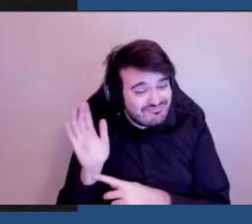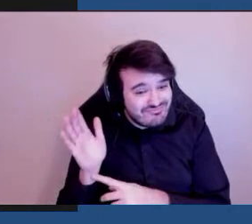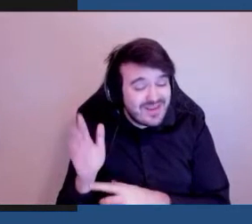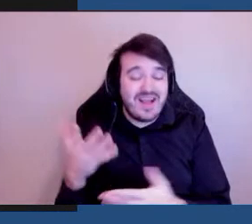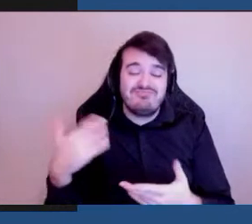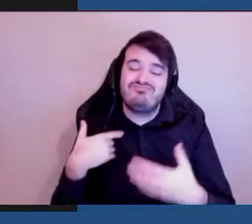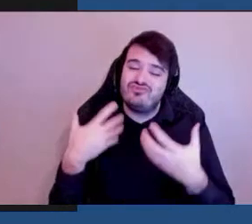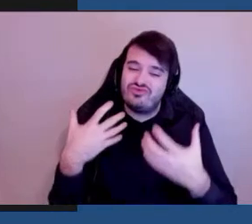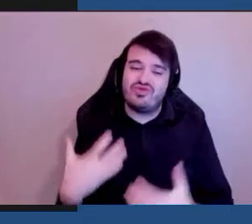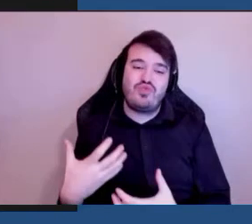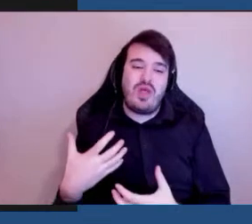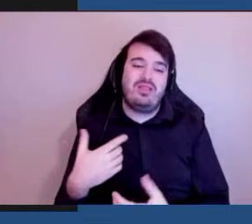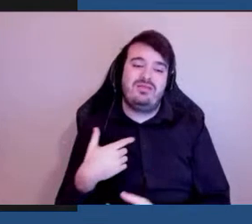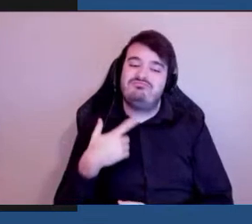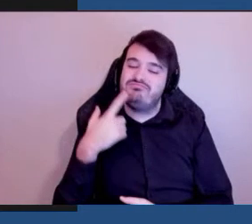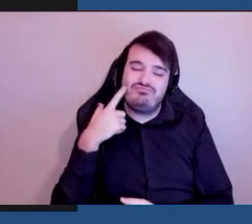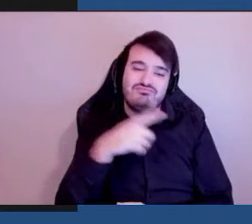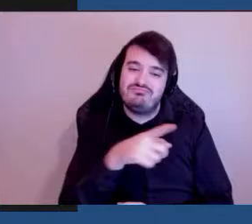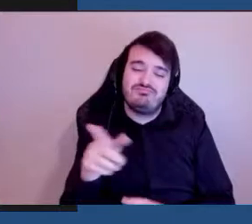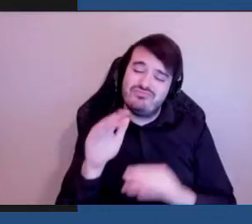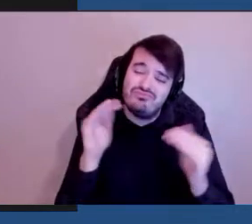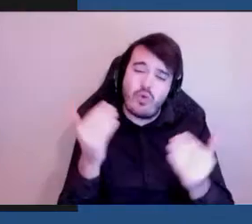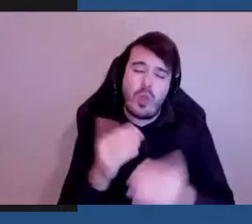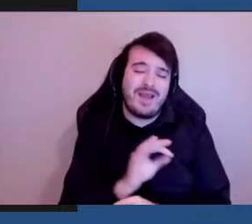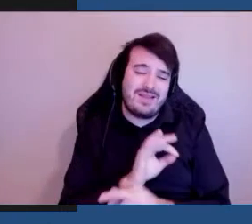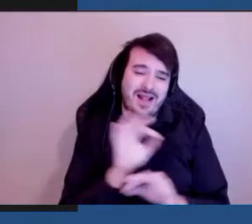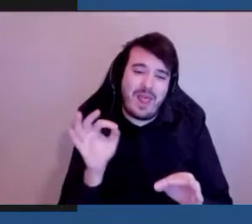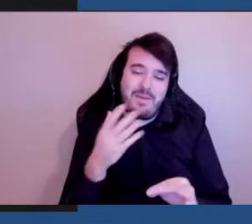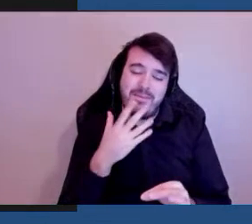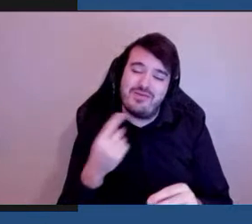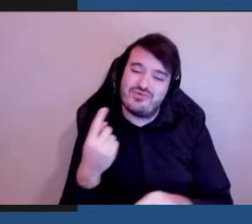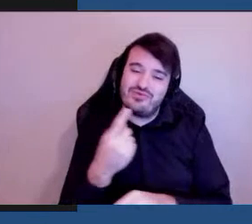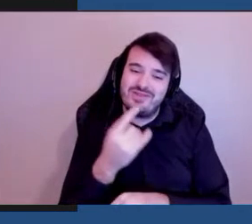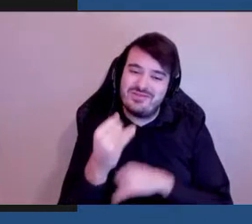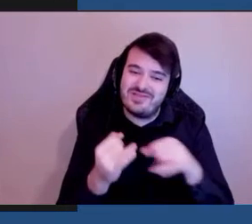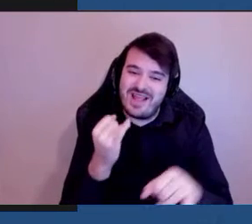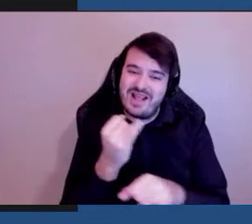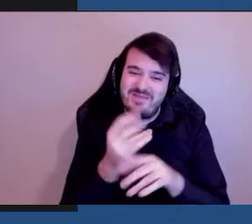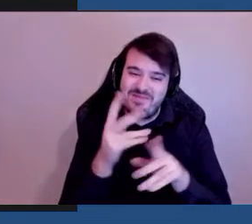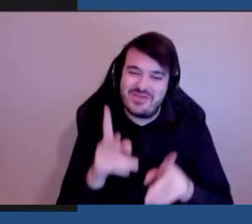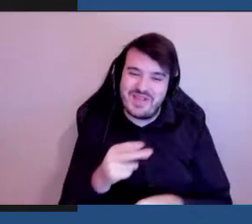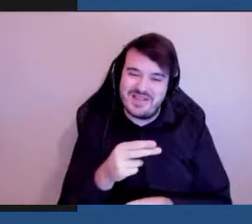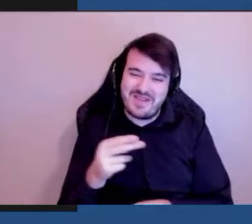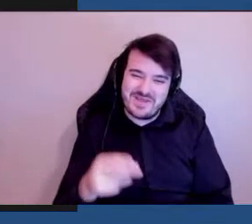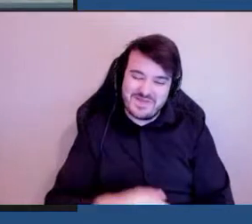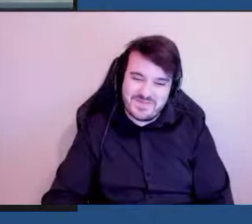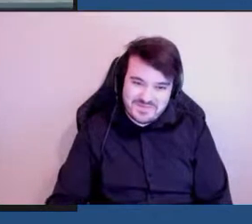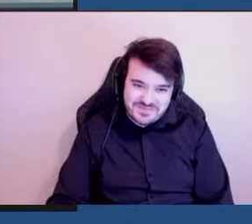souhaite à tout le monde une excellente journée internationale des personnes handicapées.